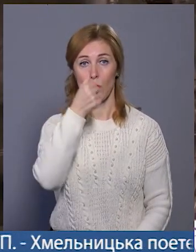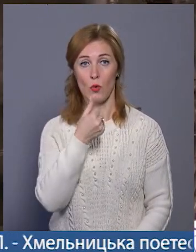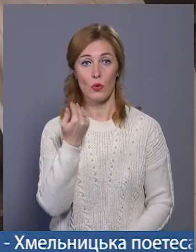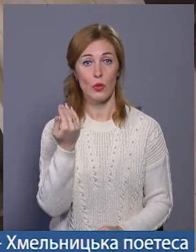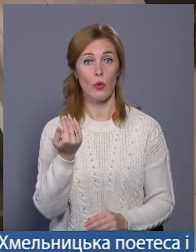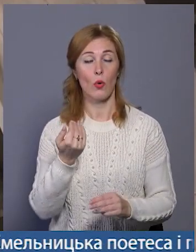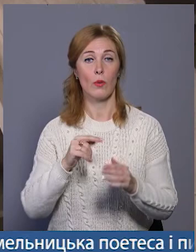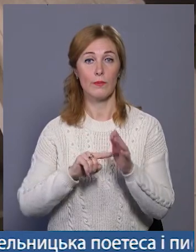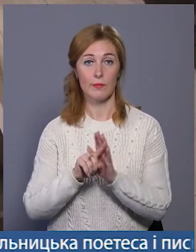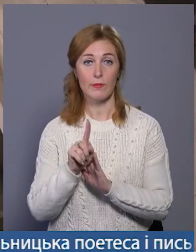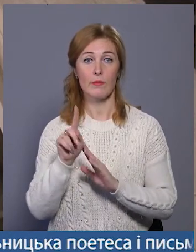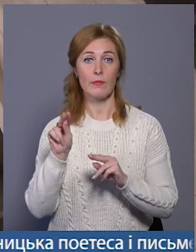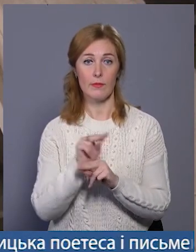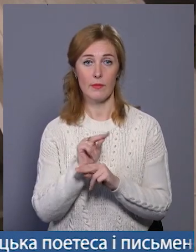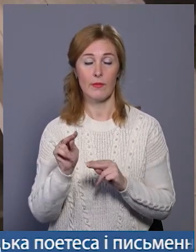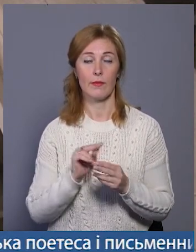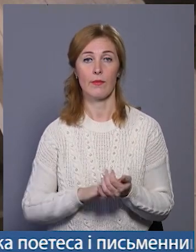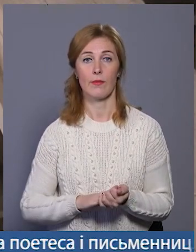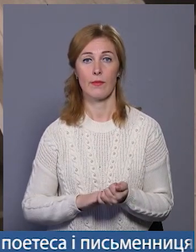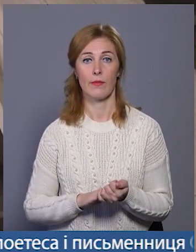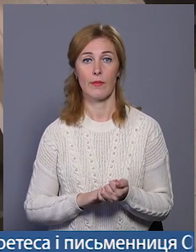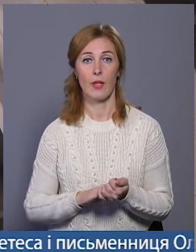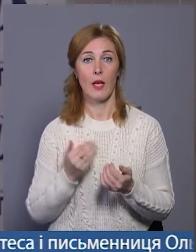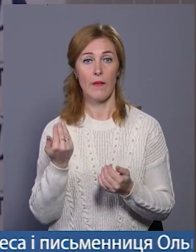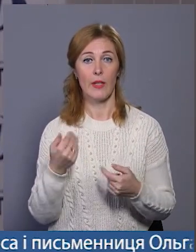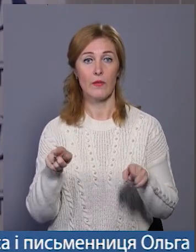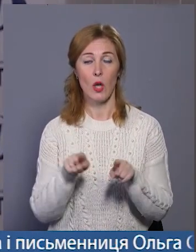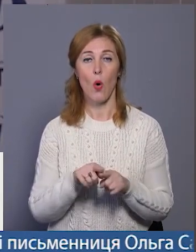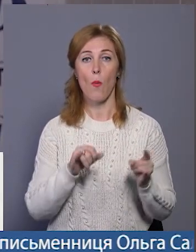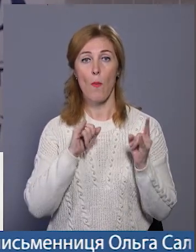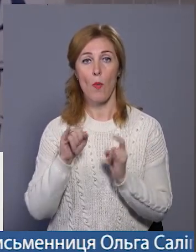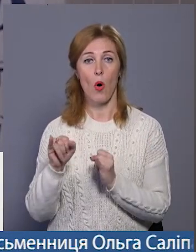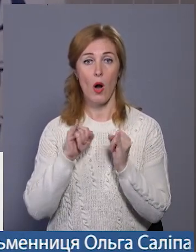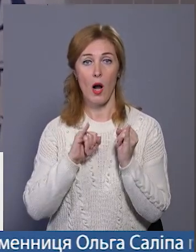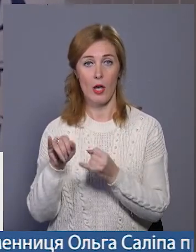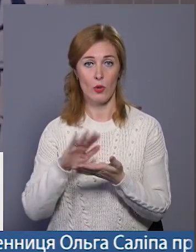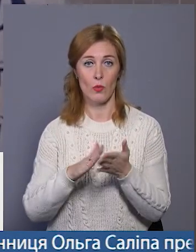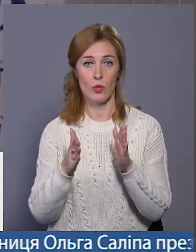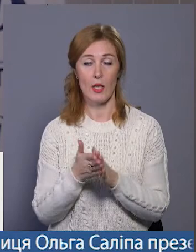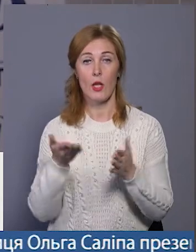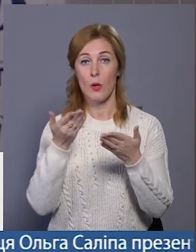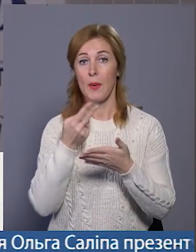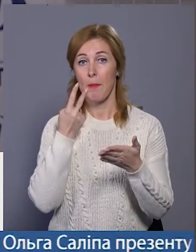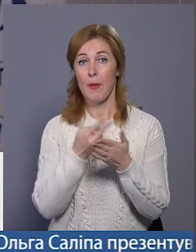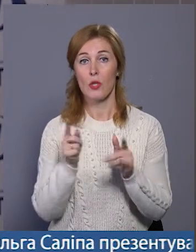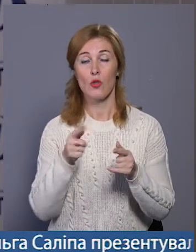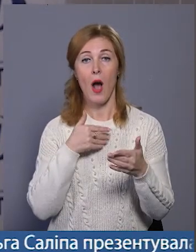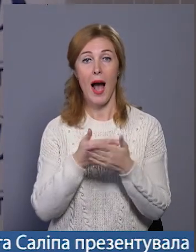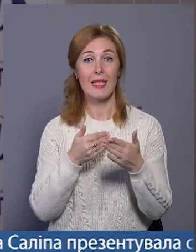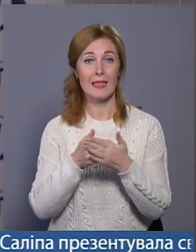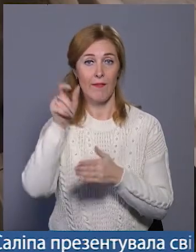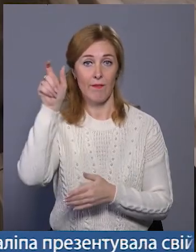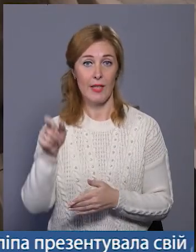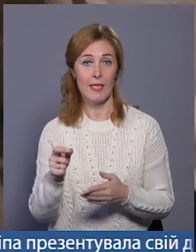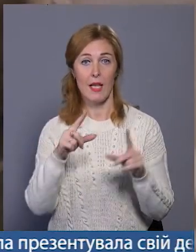збираються капітально ремонтувати. Він в доволі такий вже поганому стані. Ми бачили, що активісти у 2020 році скидали